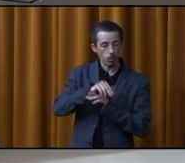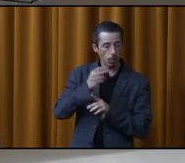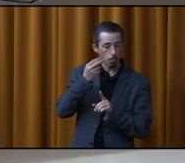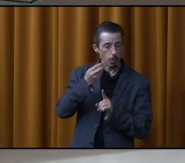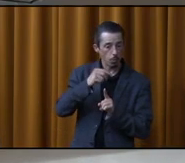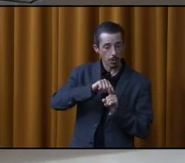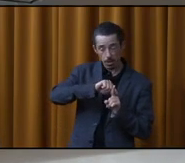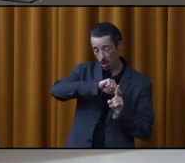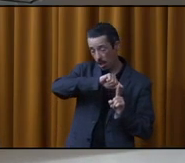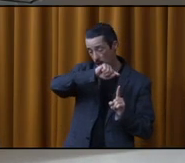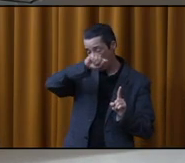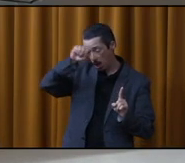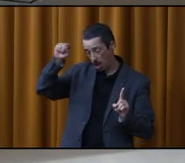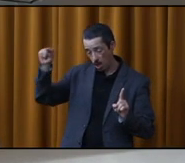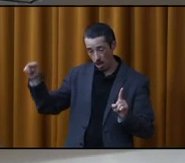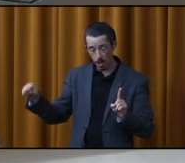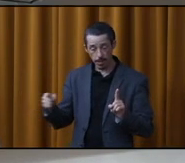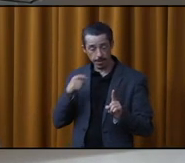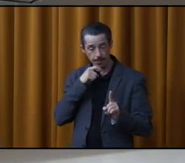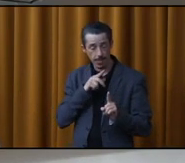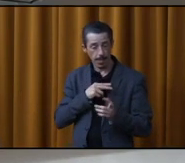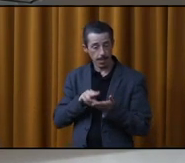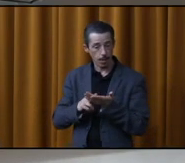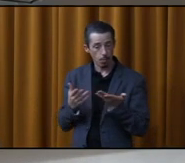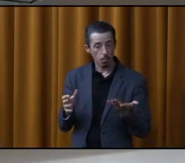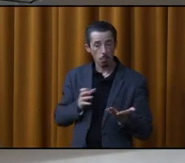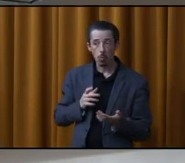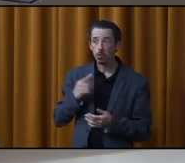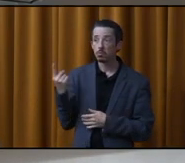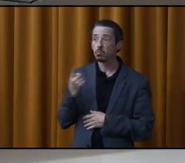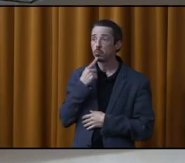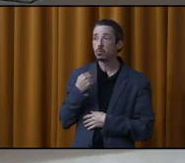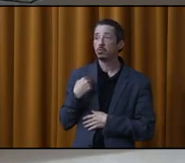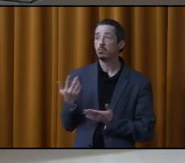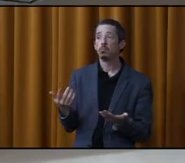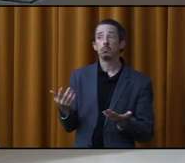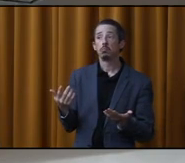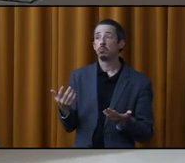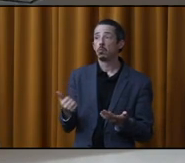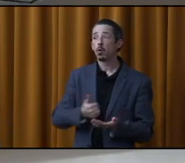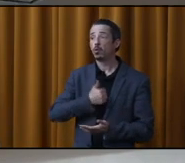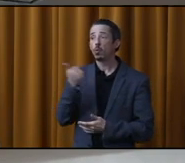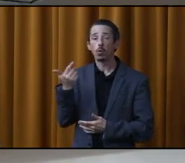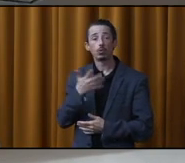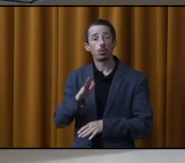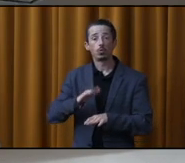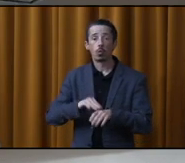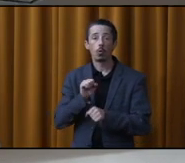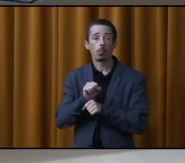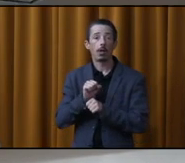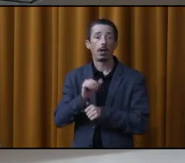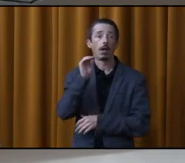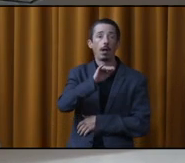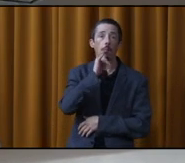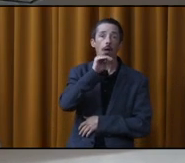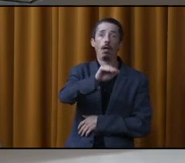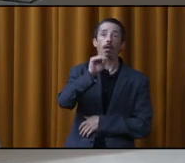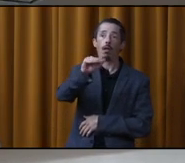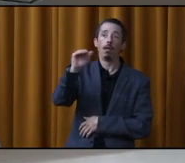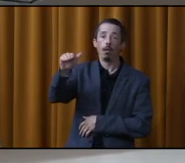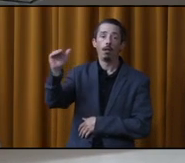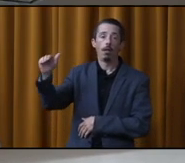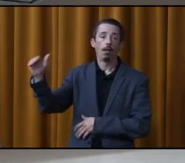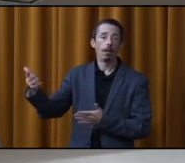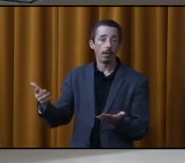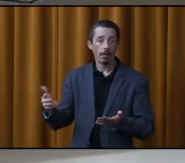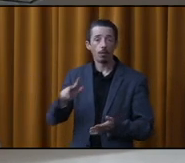minuit et demie, c'est très difficile. Les policiers, là, ils m'ont dit l'autre jour « On a d'autres choses à faire qu'aller courir d'un bar. »